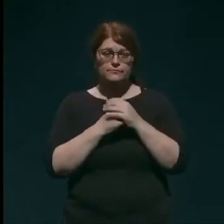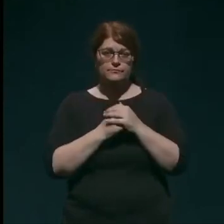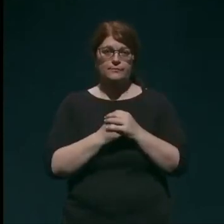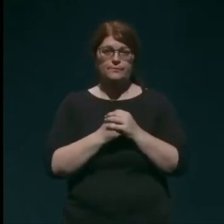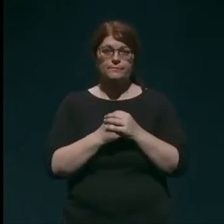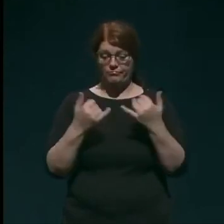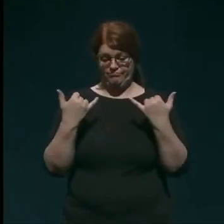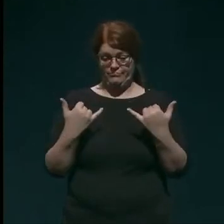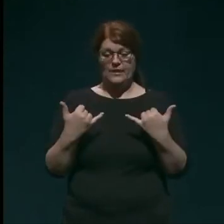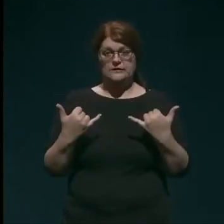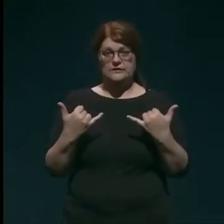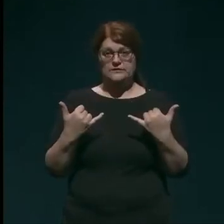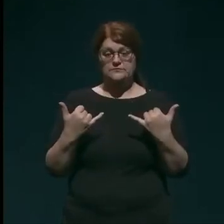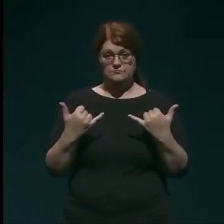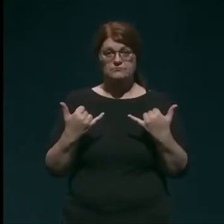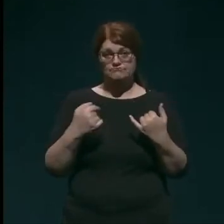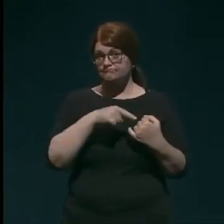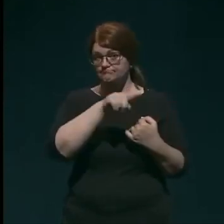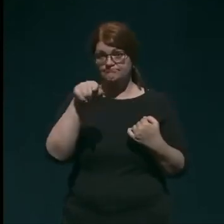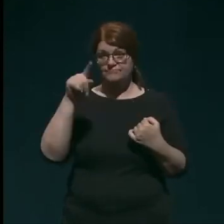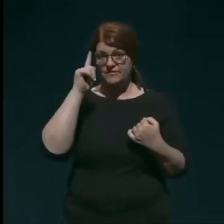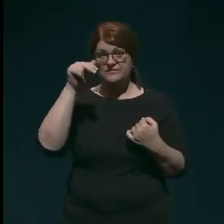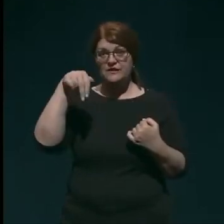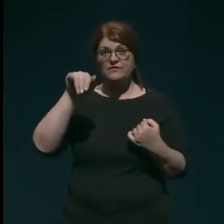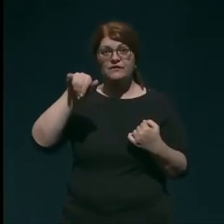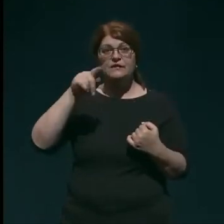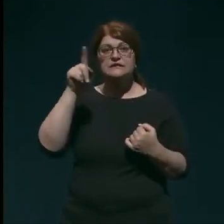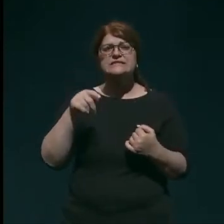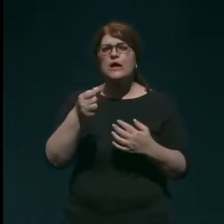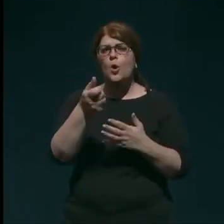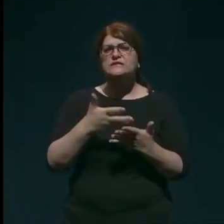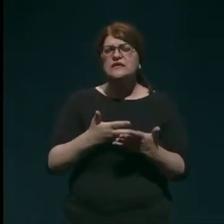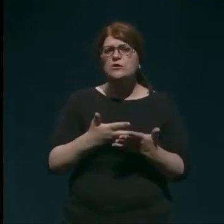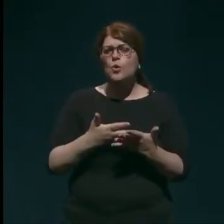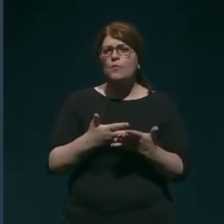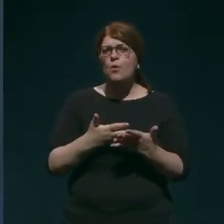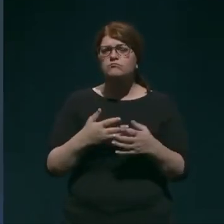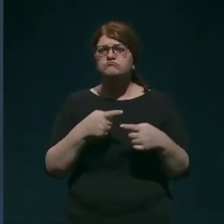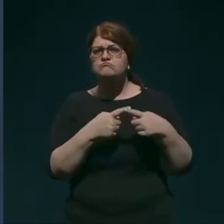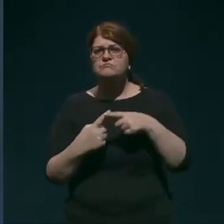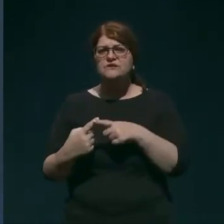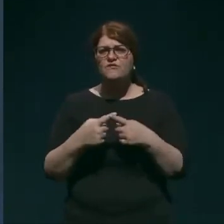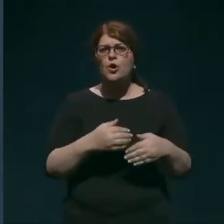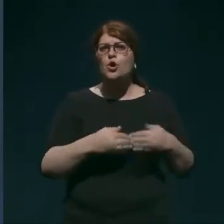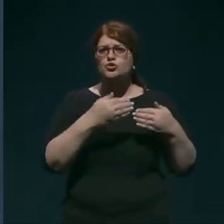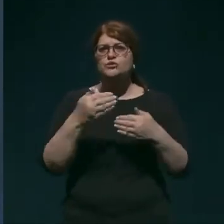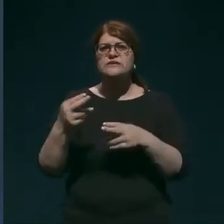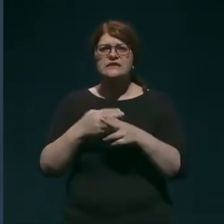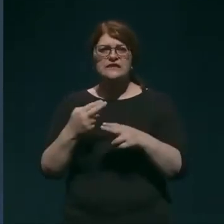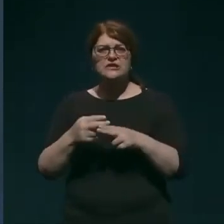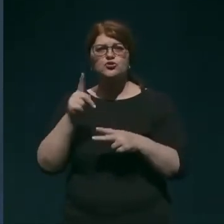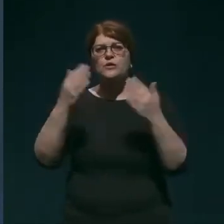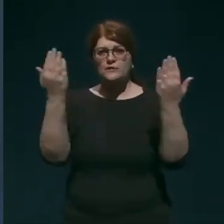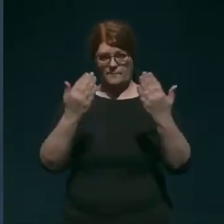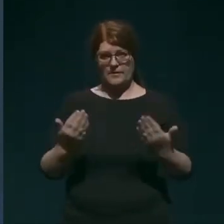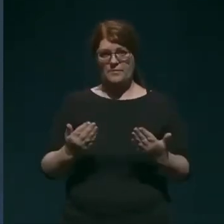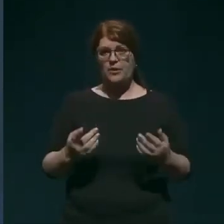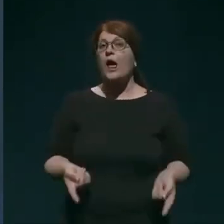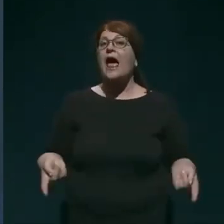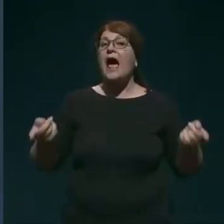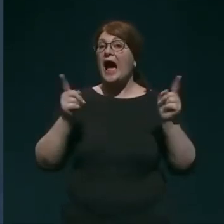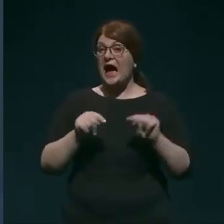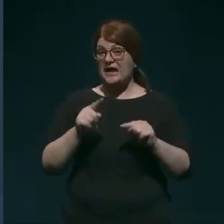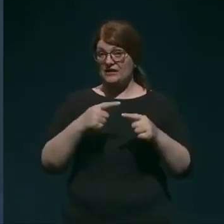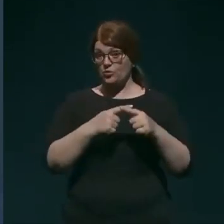Danes, veste, da na NJZ-ju ocenjujemo tveganje v sosednjih državah in primirjamo, ali je to tveganje